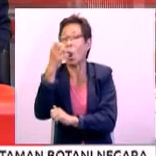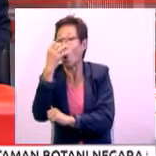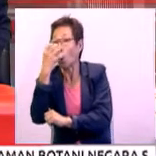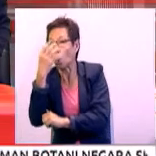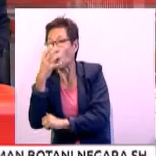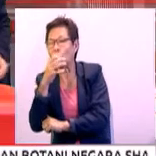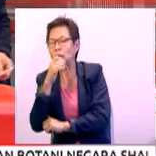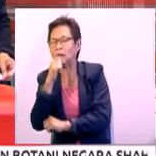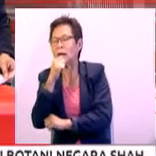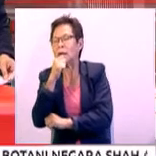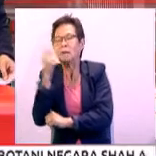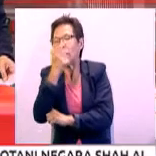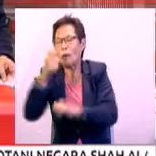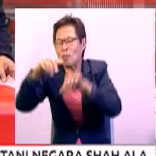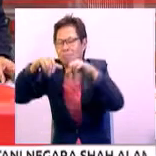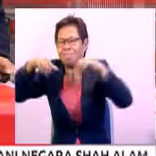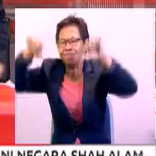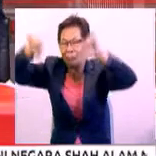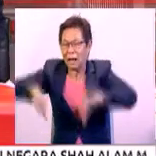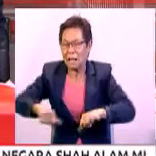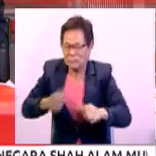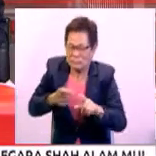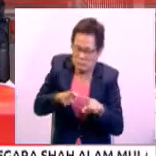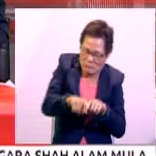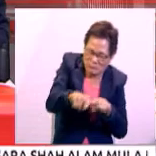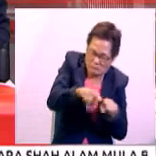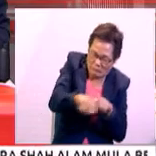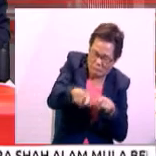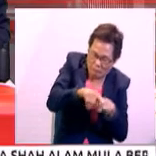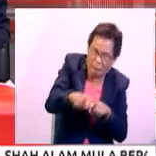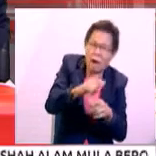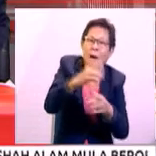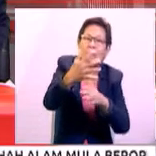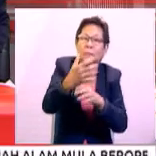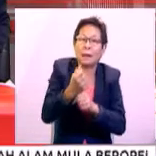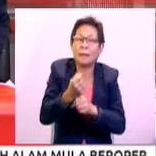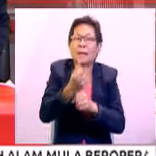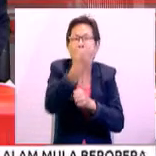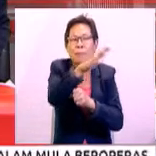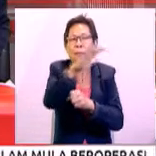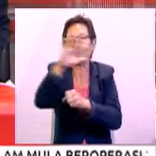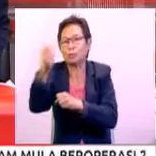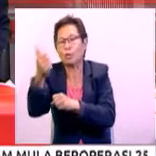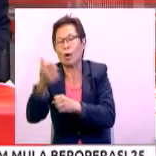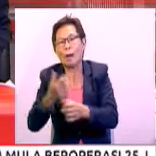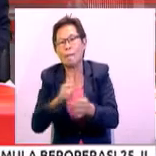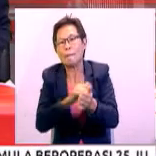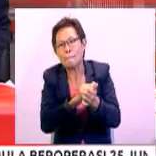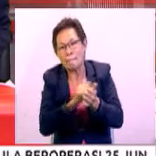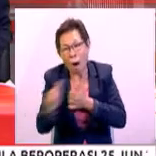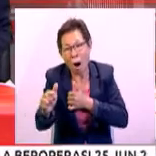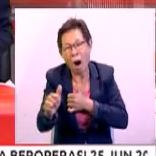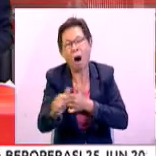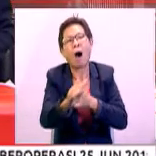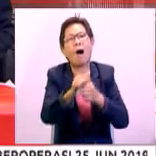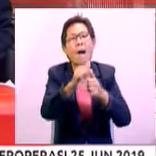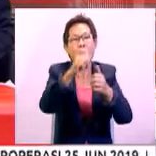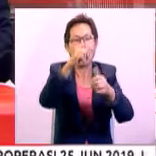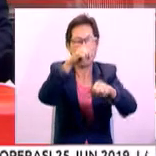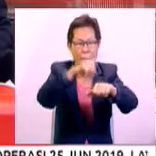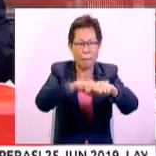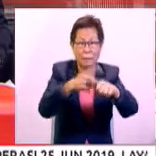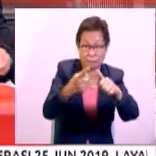tidak mengalah terus mengasak kubu Malaysia menjadikan kedudukan 15-10 mendahului sehingga tamat babak pertama.